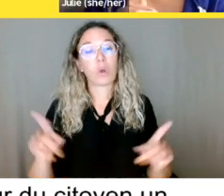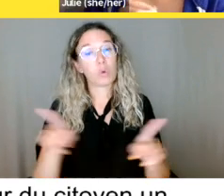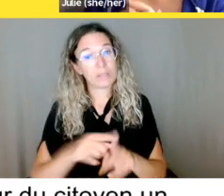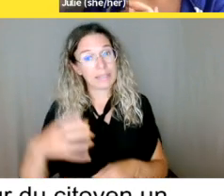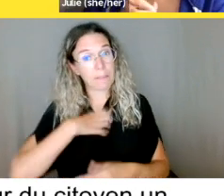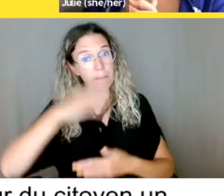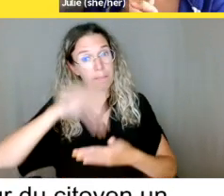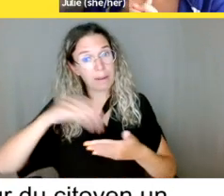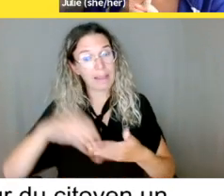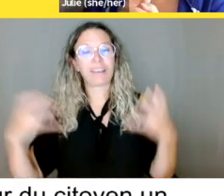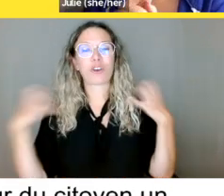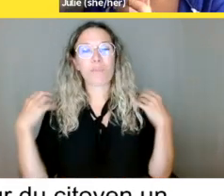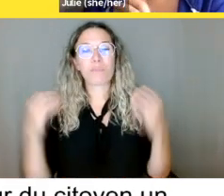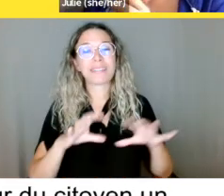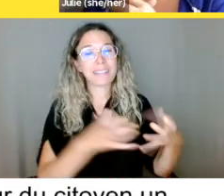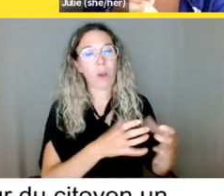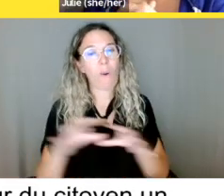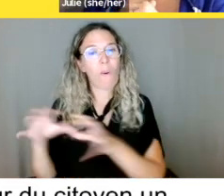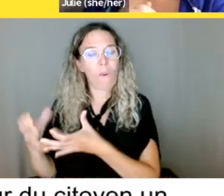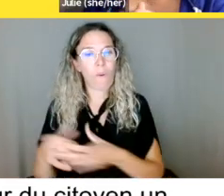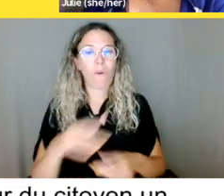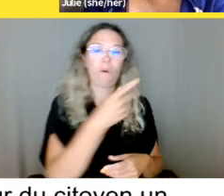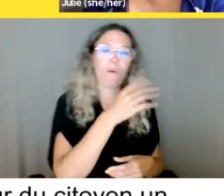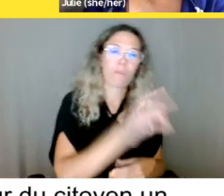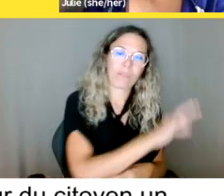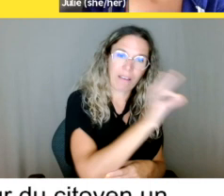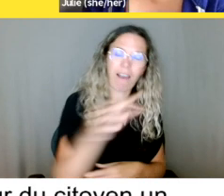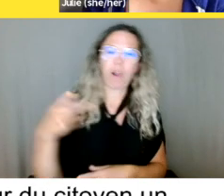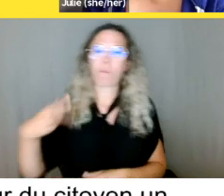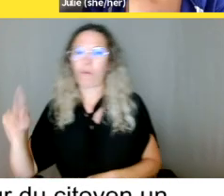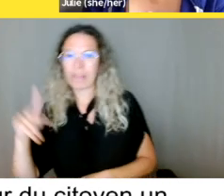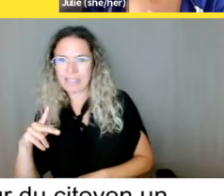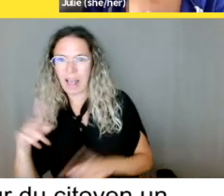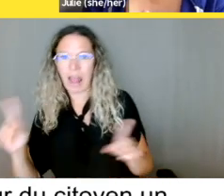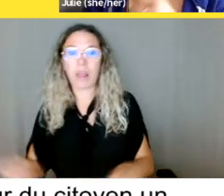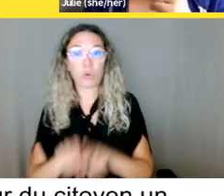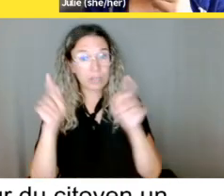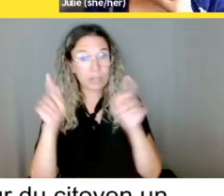entamer une action, une demande d'action collective. Donc,